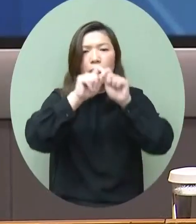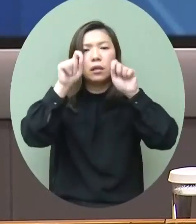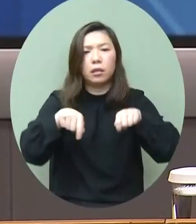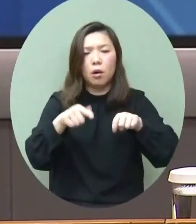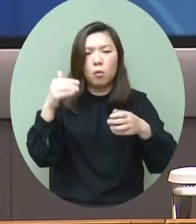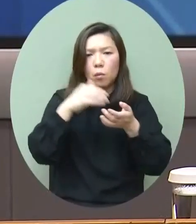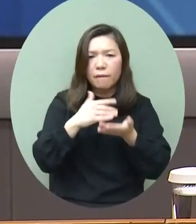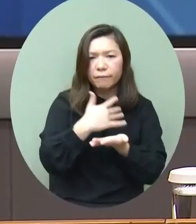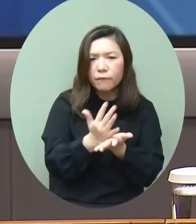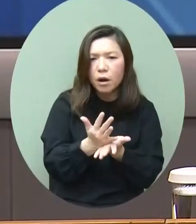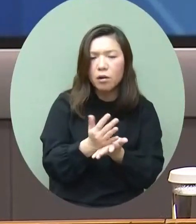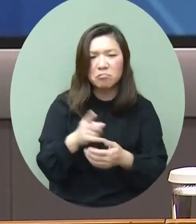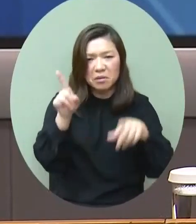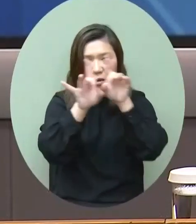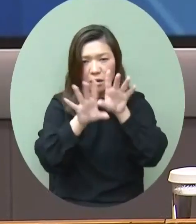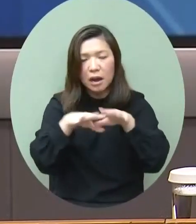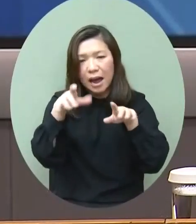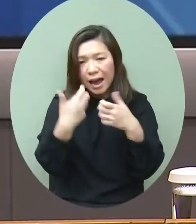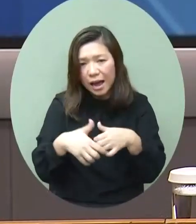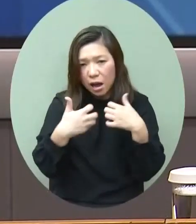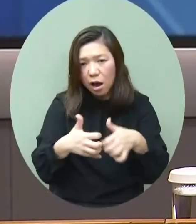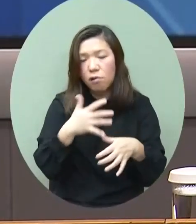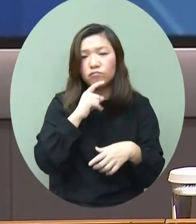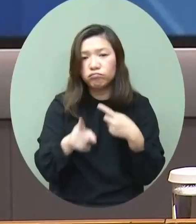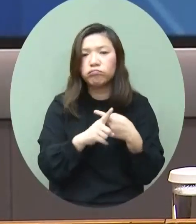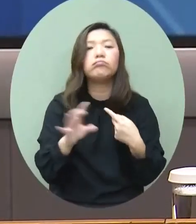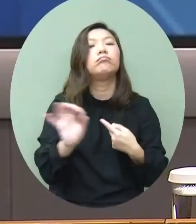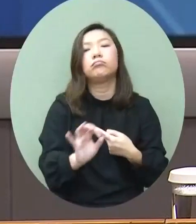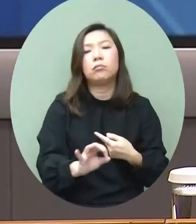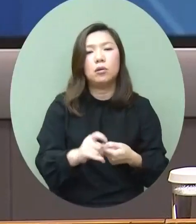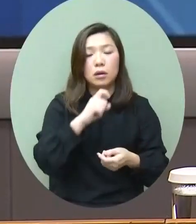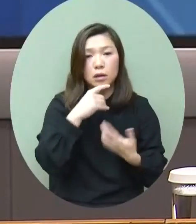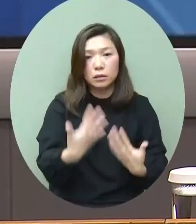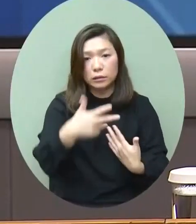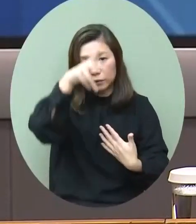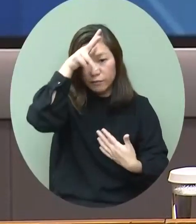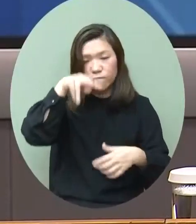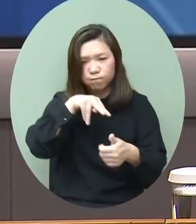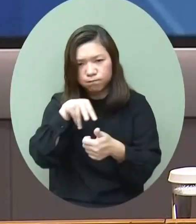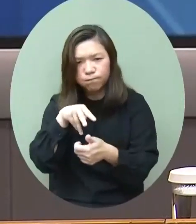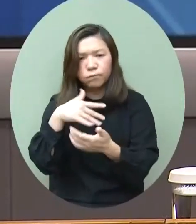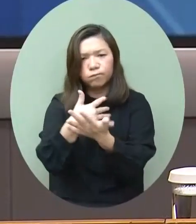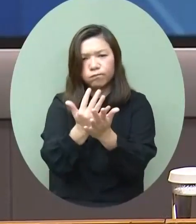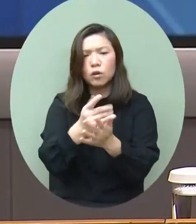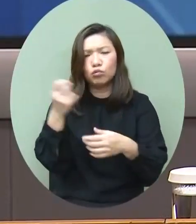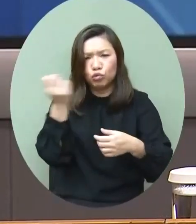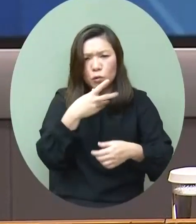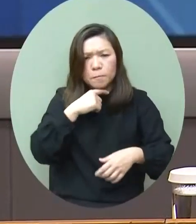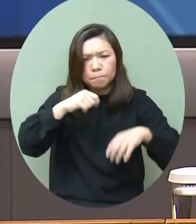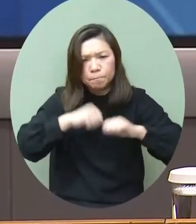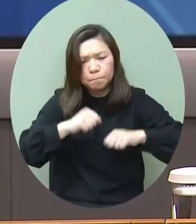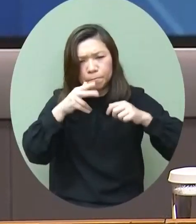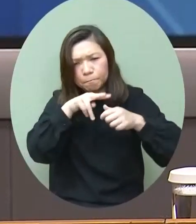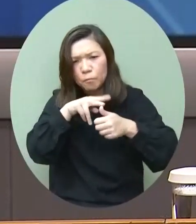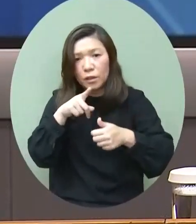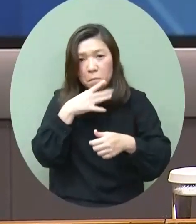或者任何的系統性風險政府和我們的交易機構對於市場會繼續密切監察留意